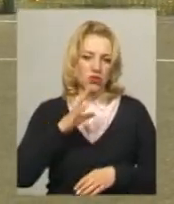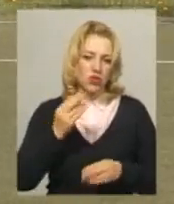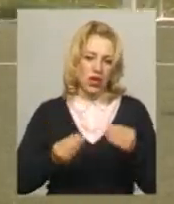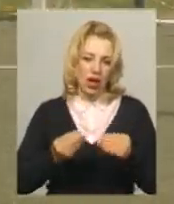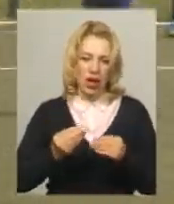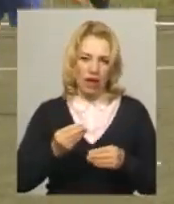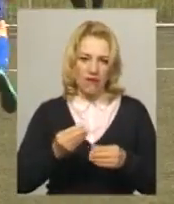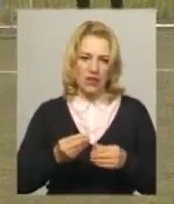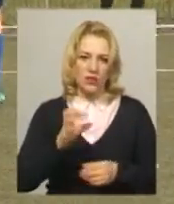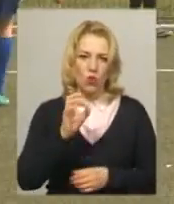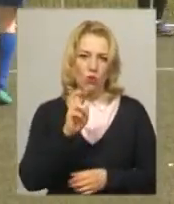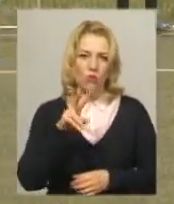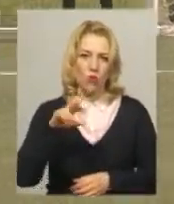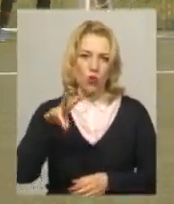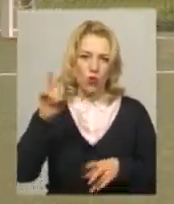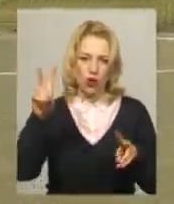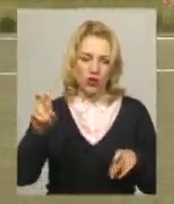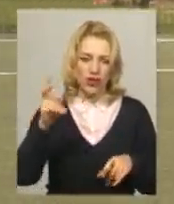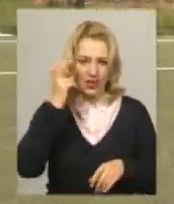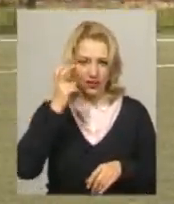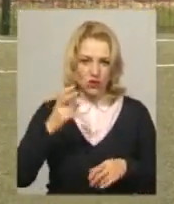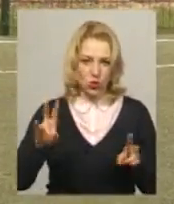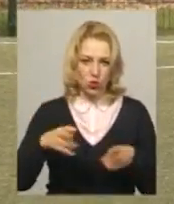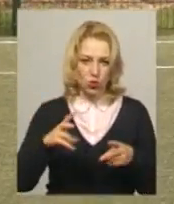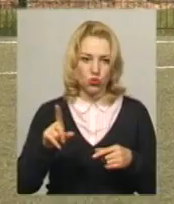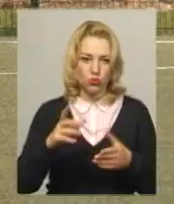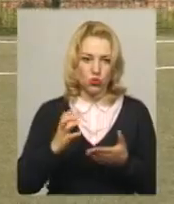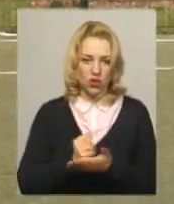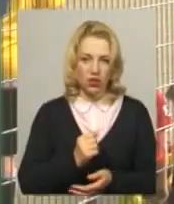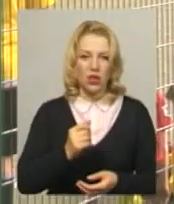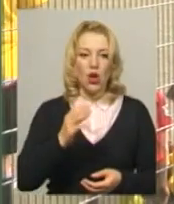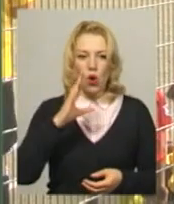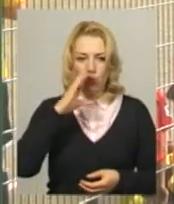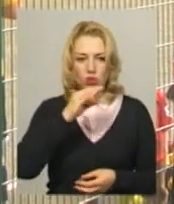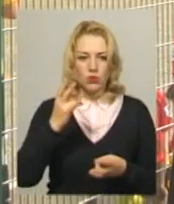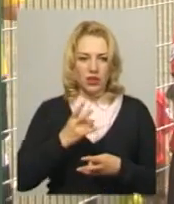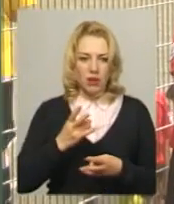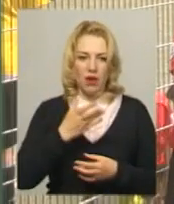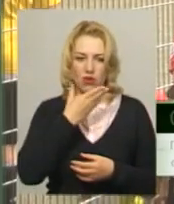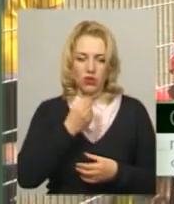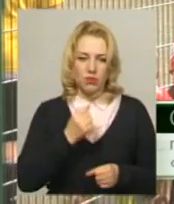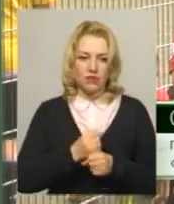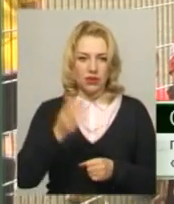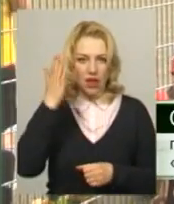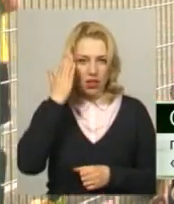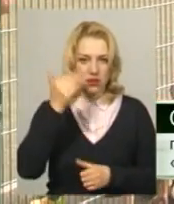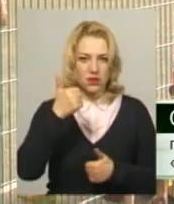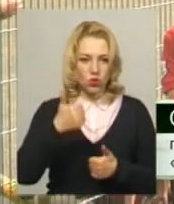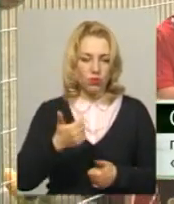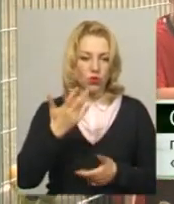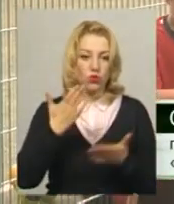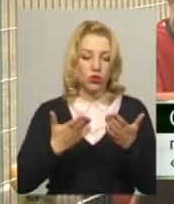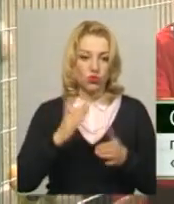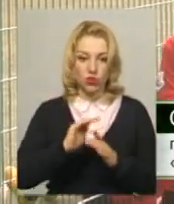клубу «Оболонь». Футболіст каже, щоб досягти успіху, потрібно старанно працювати. Талант – це добре, але якщо діти